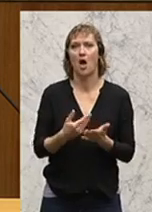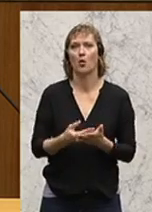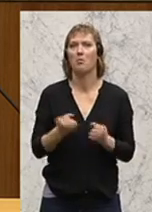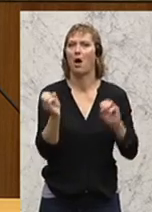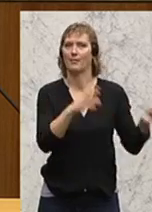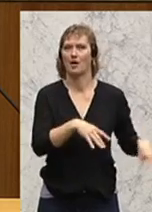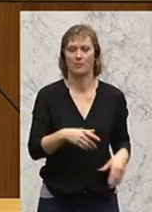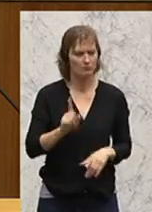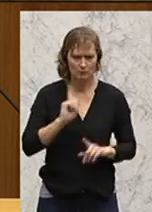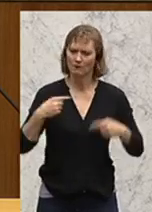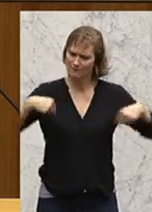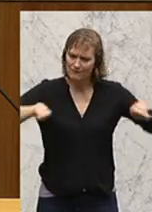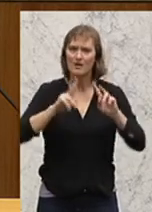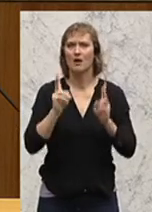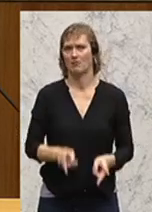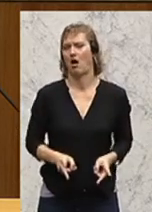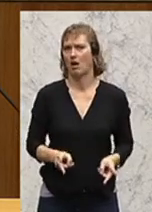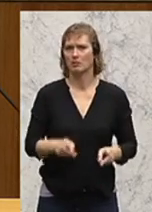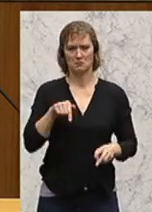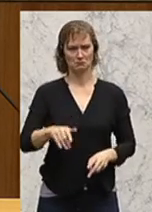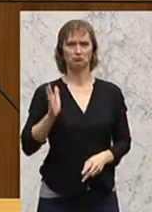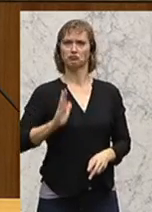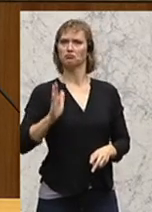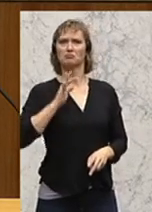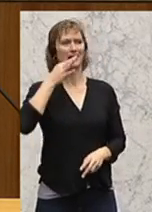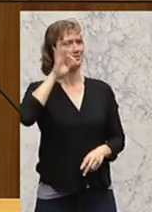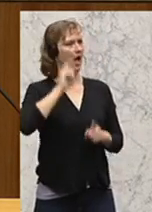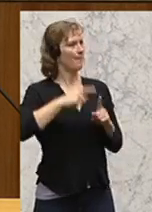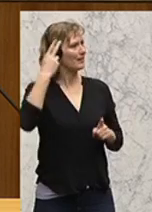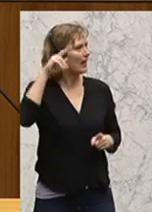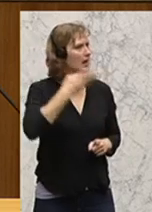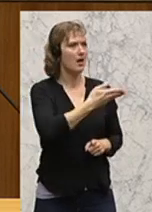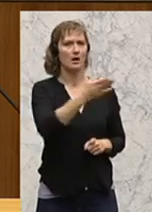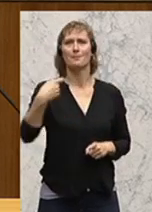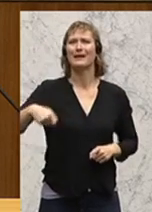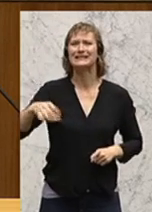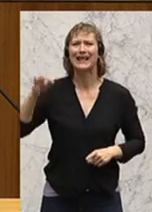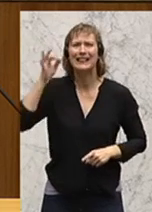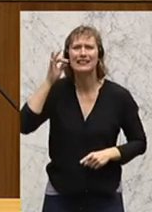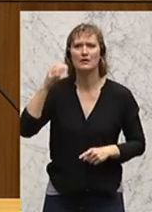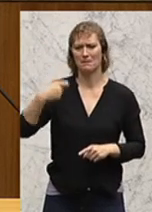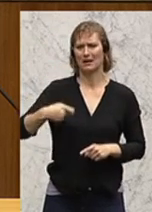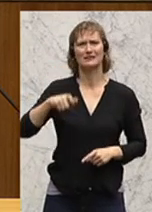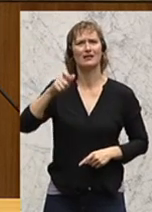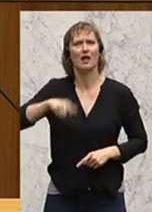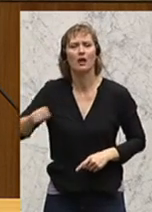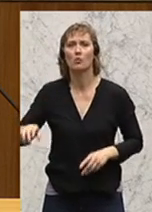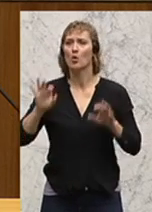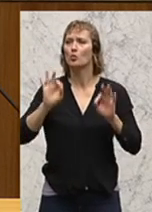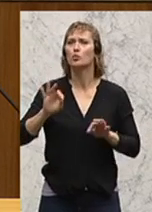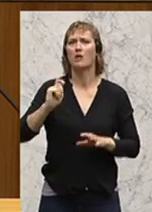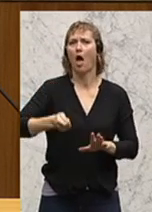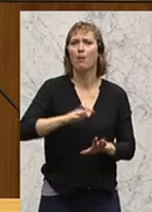können wir. Wir haben angesehene Damen und Herren, von der Präsidentin über die Präsidenten bis hin zu gut